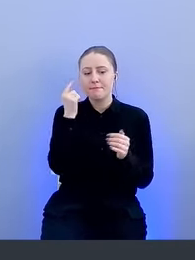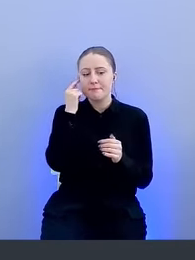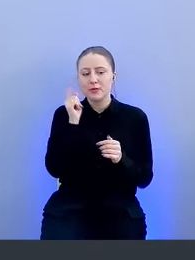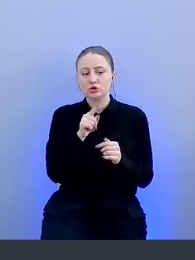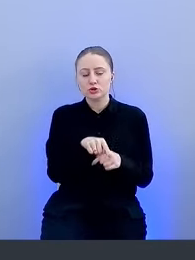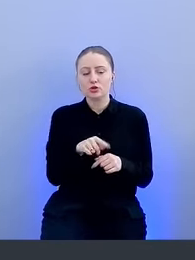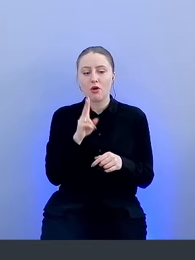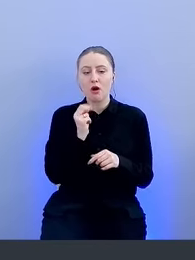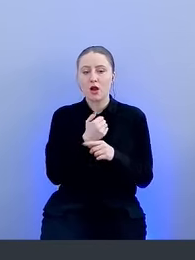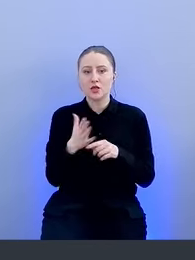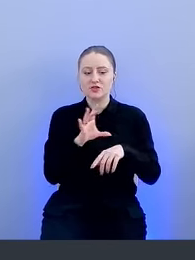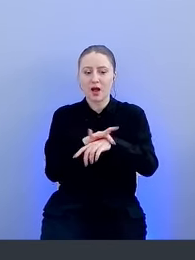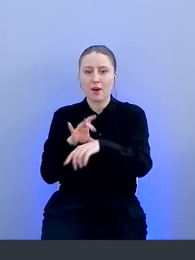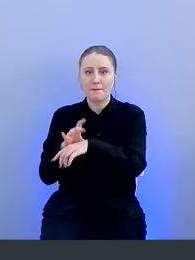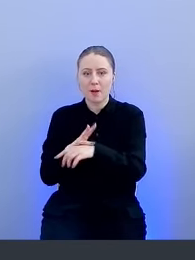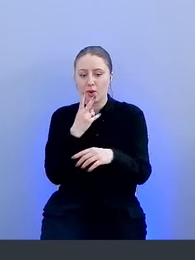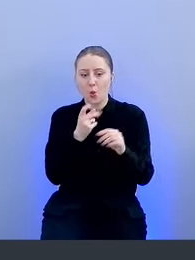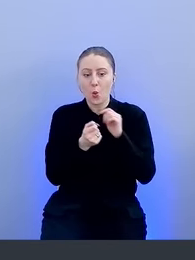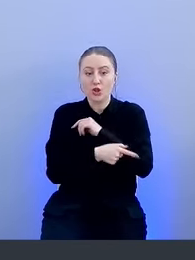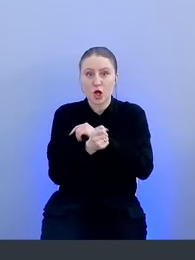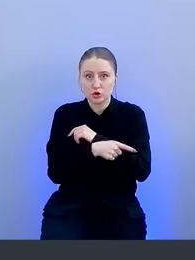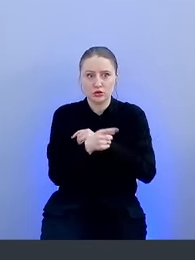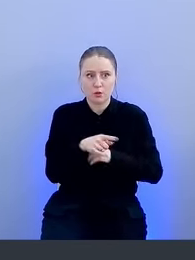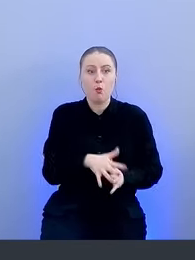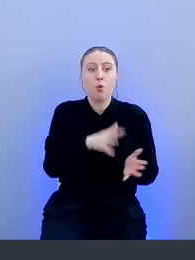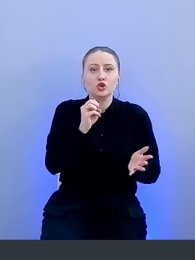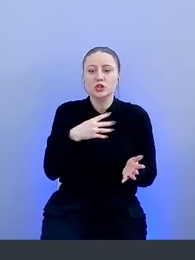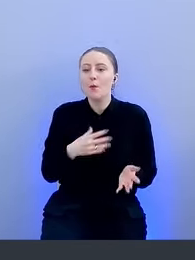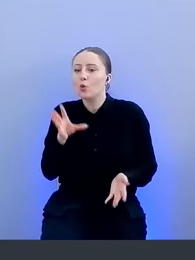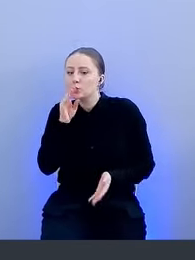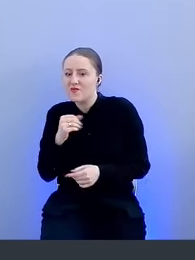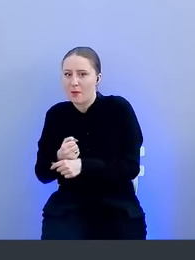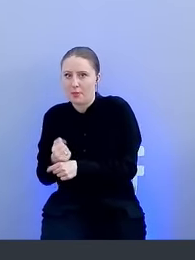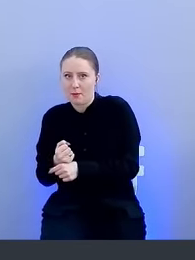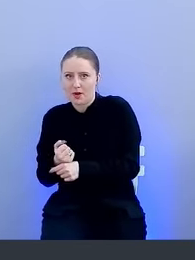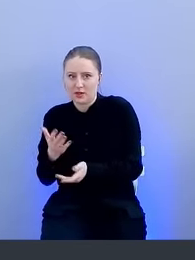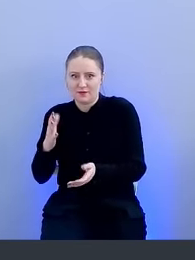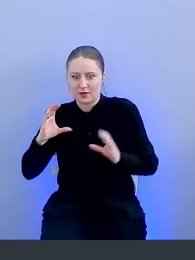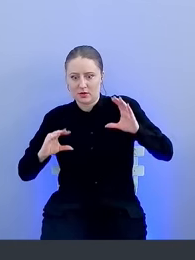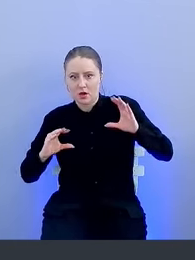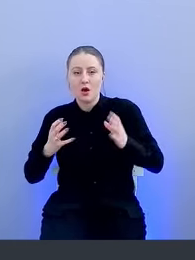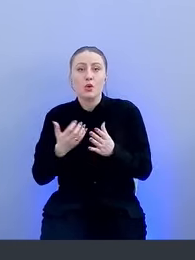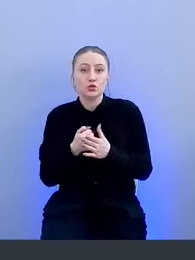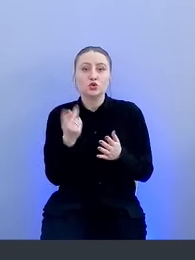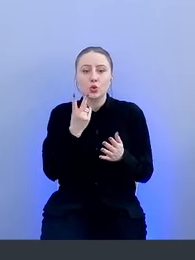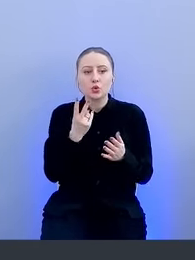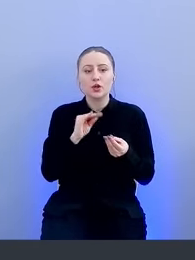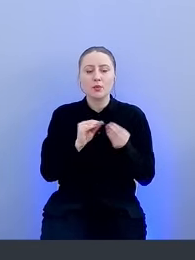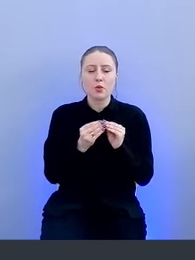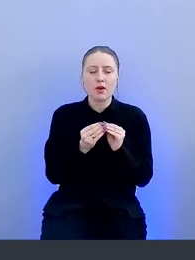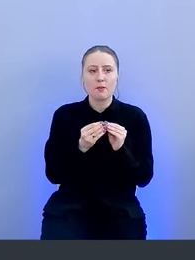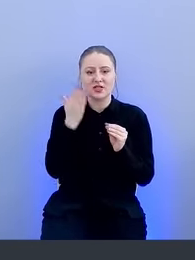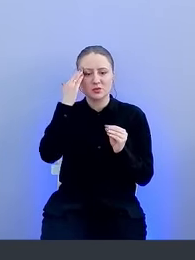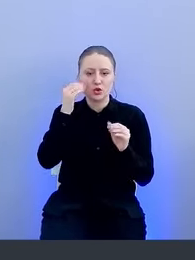обнаруживаемых нами утечек больше, чем мы успеваем обрабатывать. И что нужно подходить к проблеме